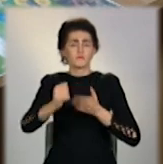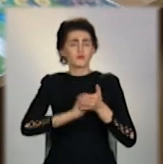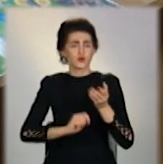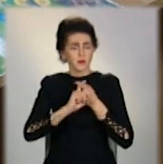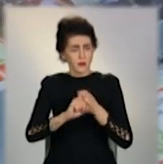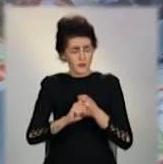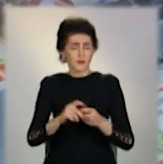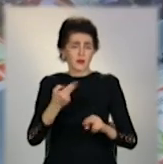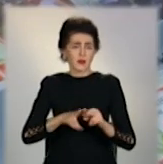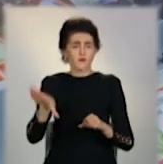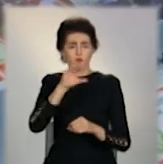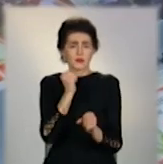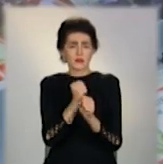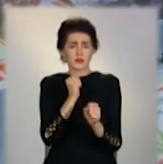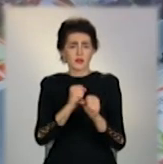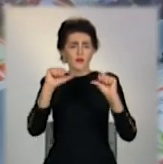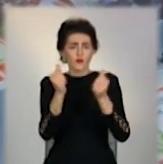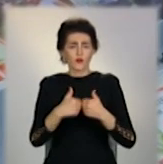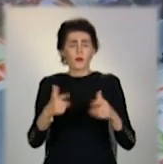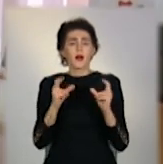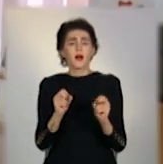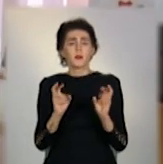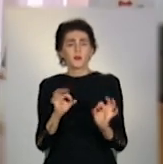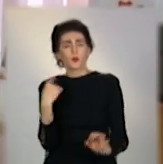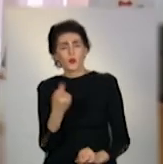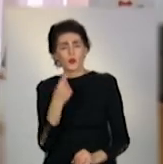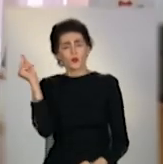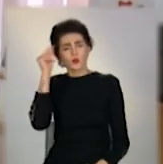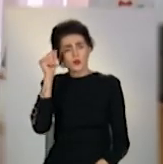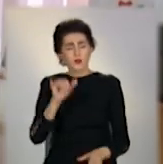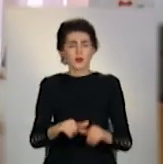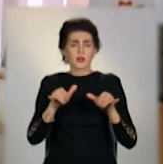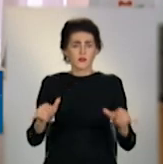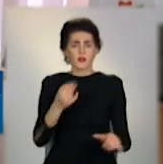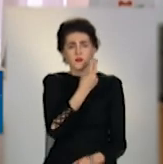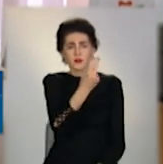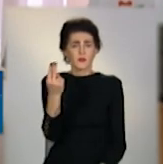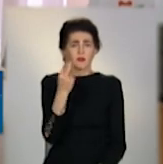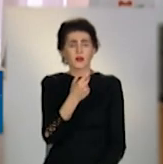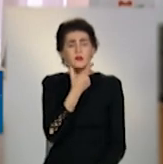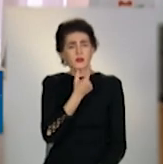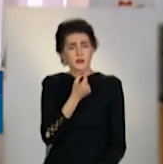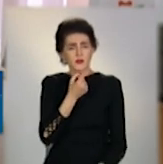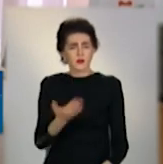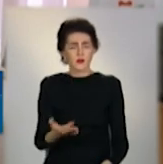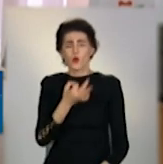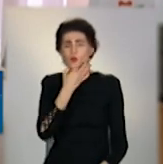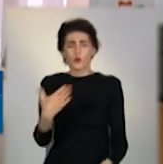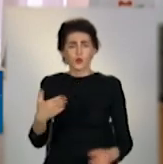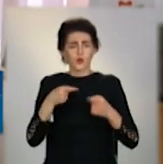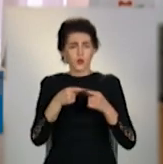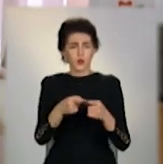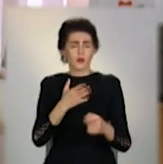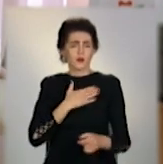учасники розробили макети прогулянок. І вчаться бачити красу будь-якого куточка